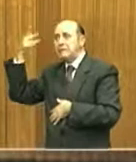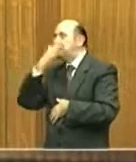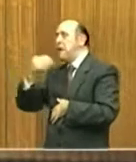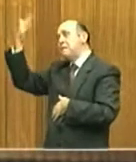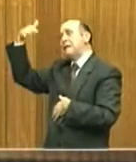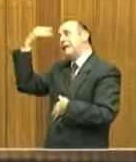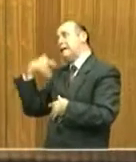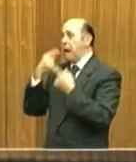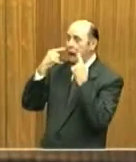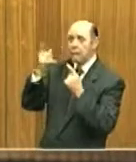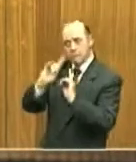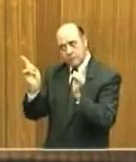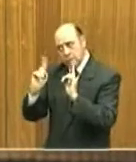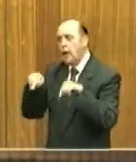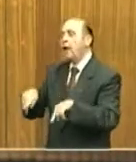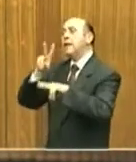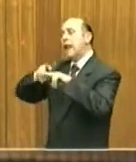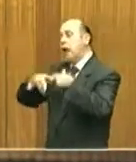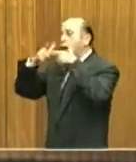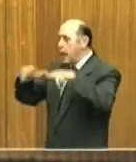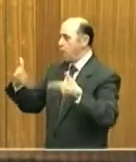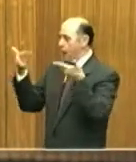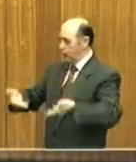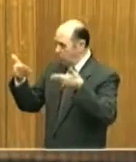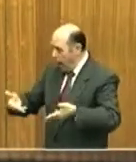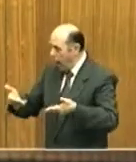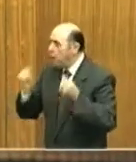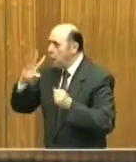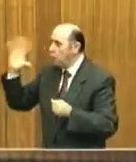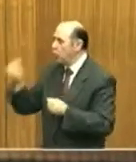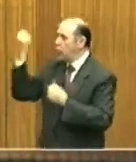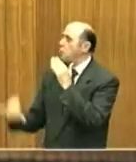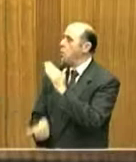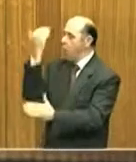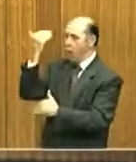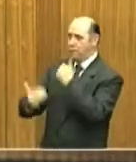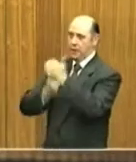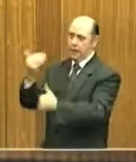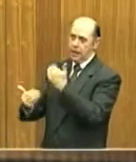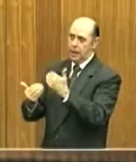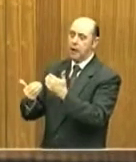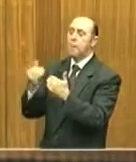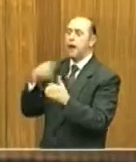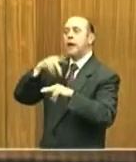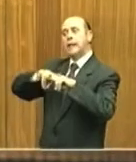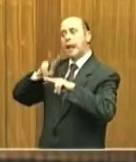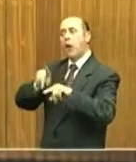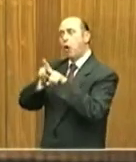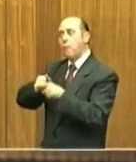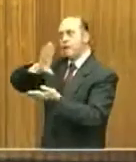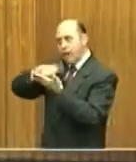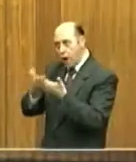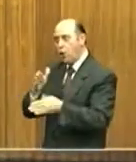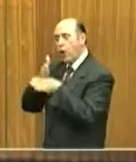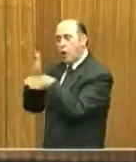ricca e attuale che deve trovare nuove idee per il suo rilancio. L'italiano come lingua condivisa e valore condiviso.